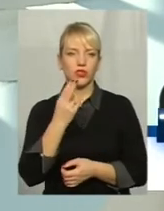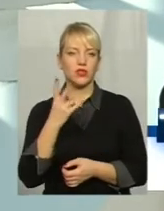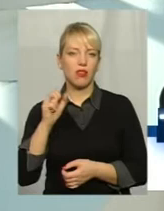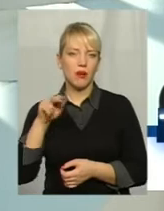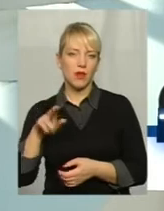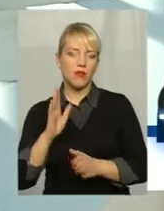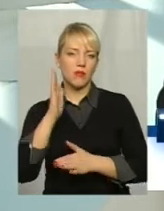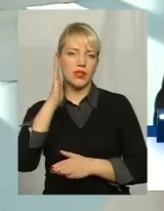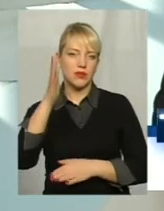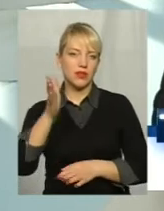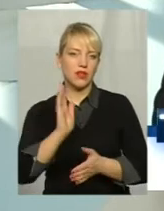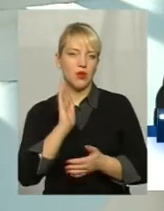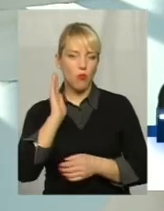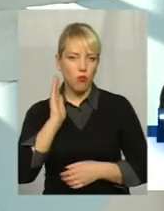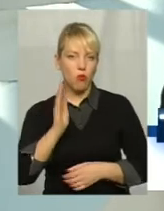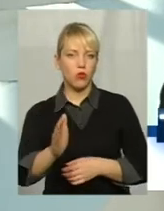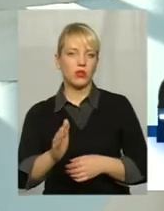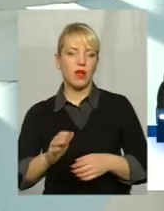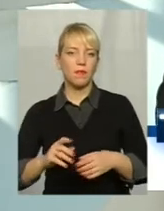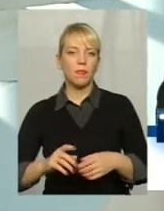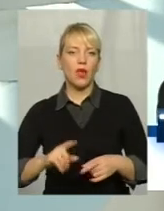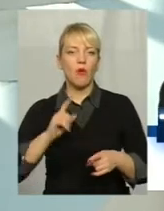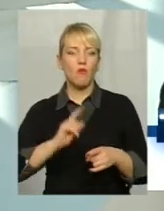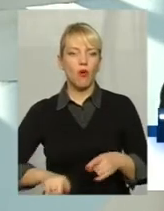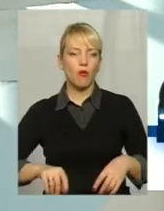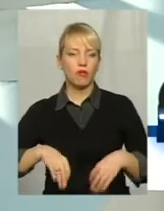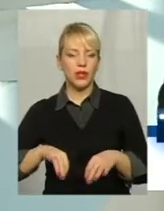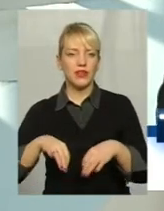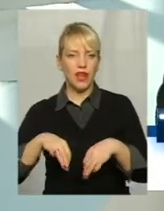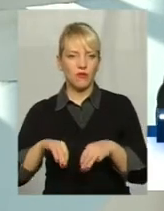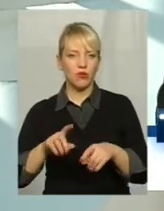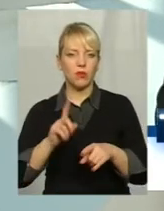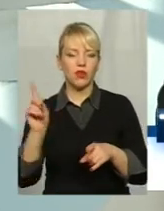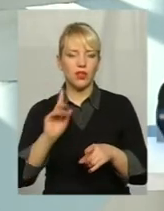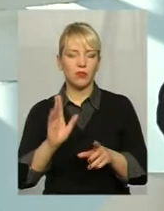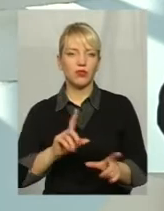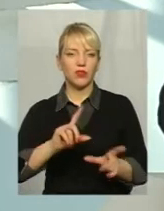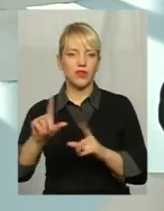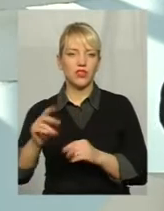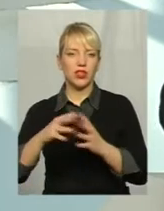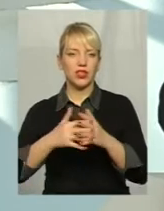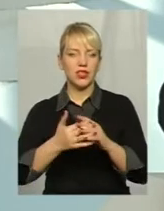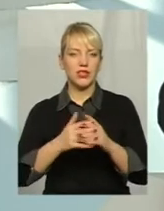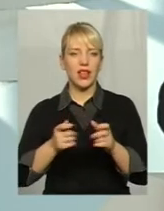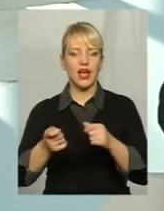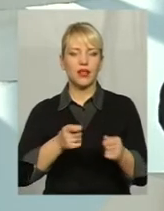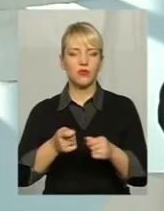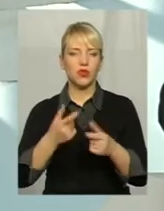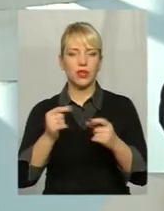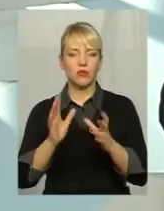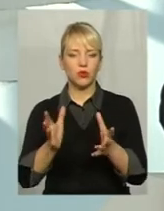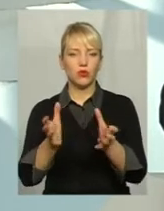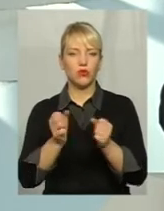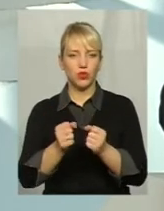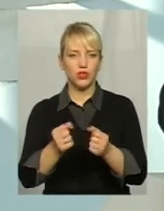перспективі буде мобільний автомобіль, який буде виїжджати на села Адміністратор, де буде проводити прийом